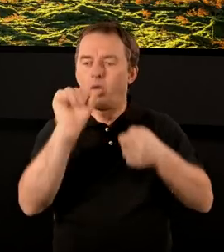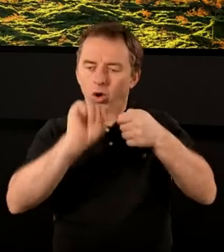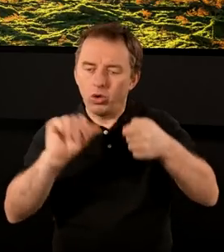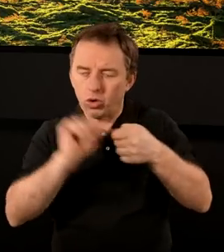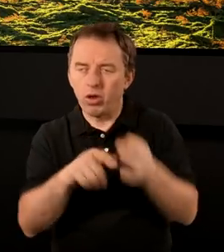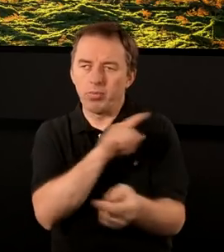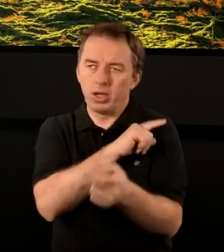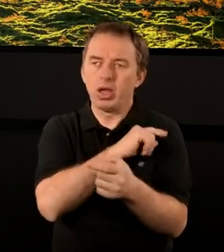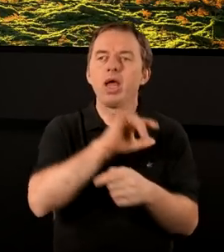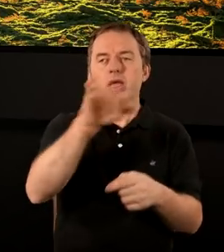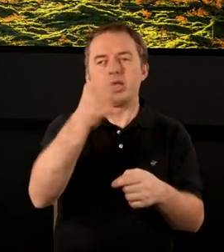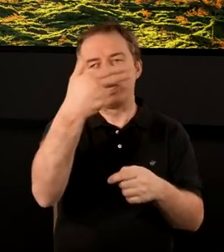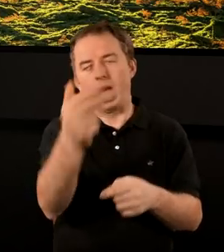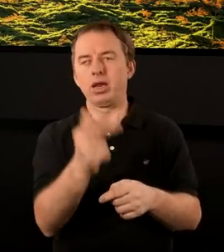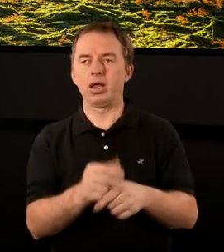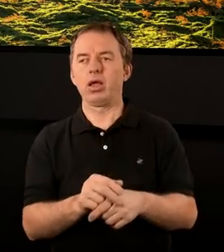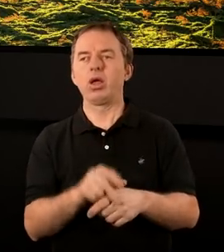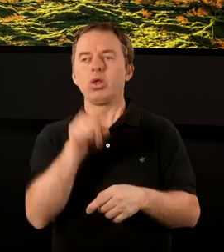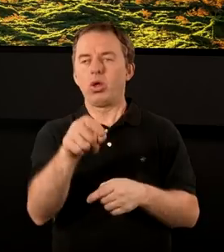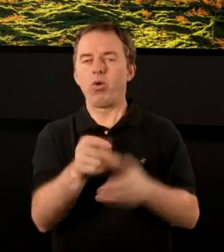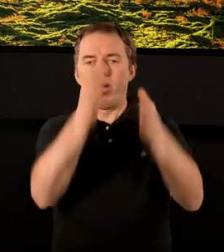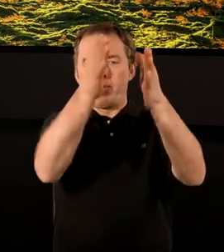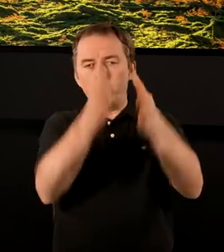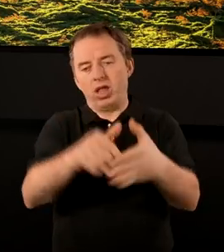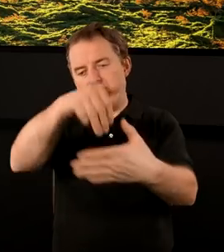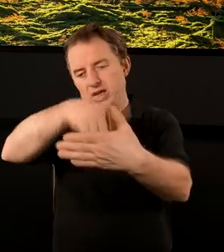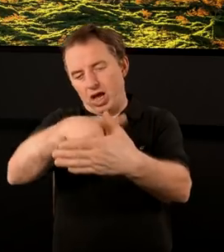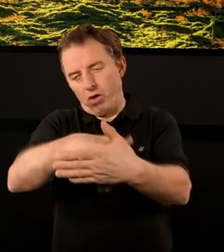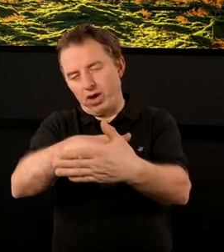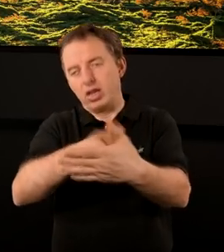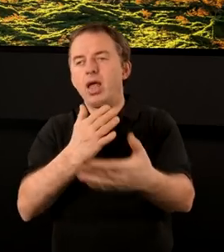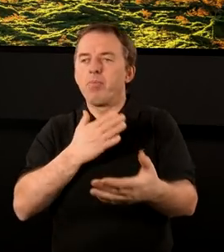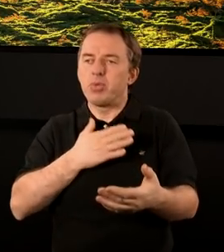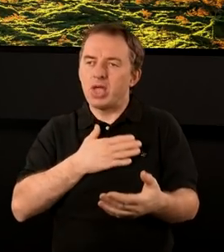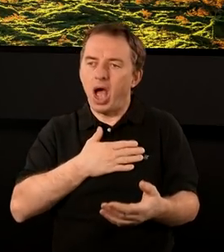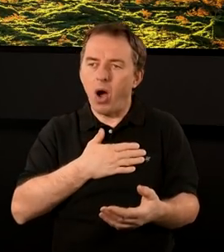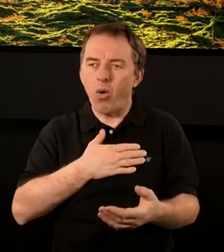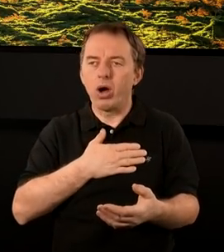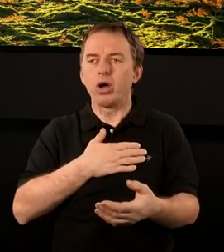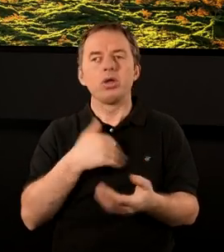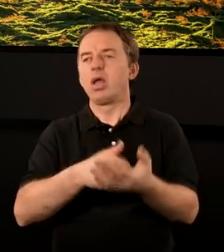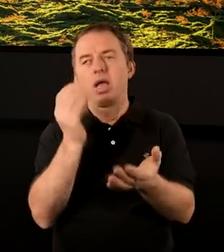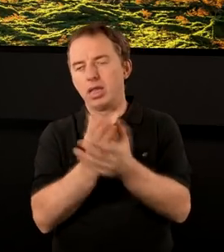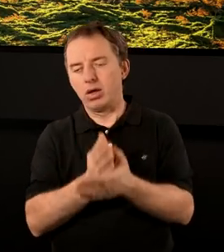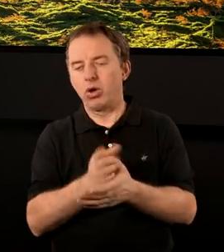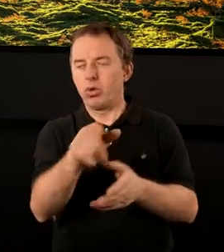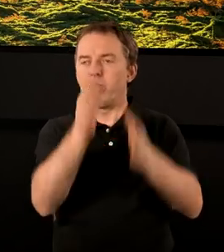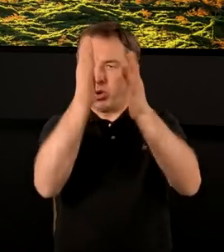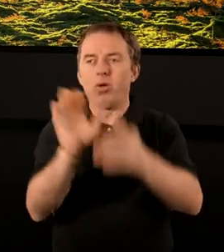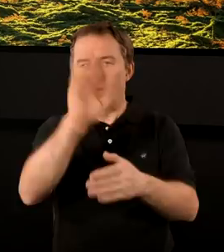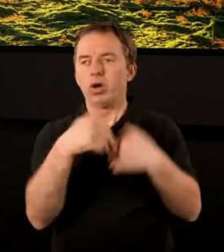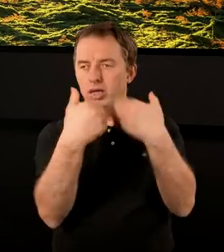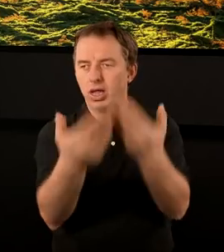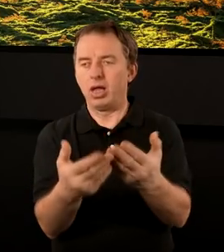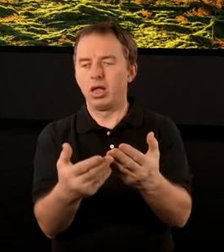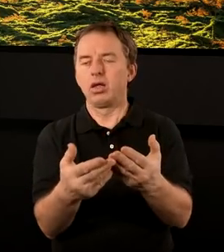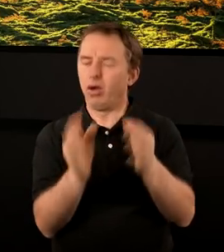to kontroluje i Jan chyba właśnie taką postawę zachował. Zresztą nie tylko taką postawę zachował.